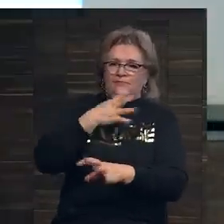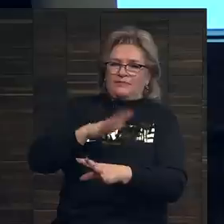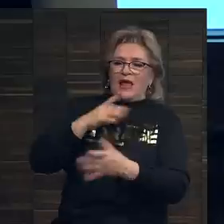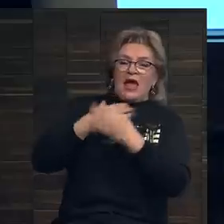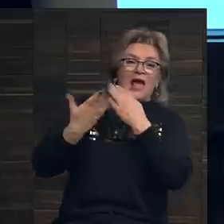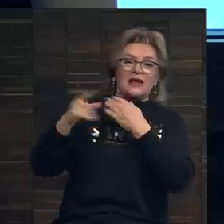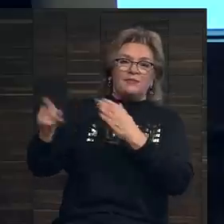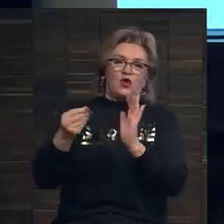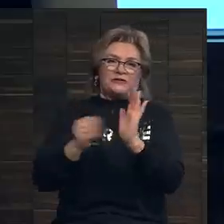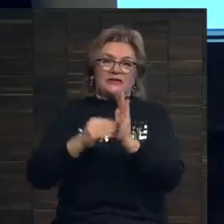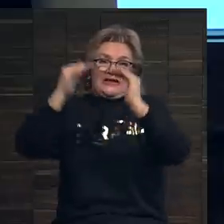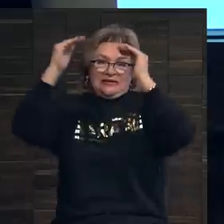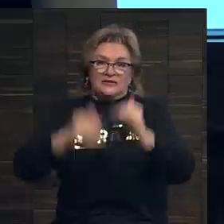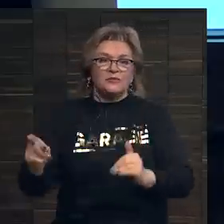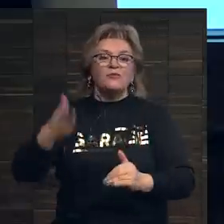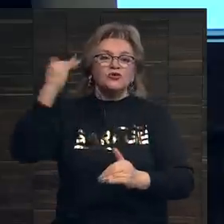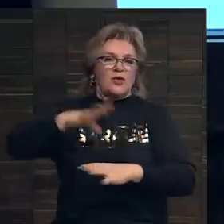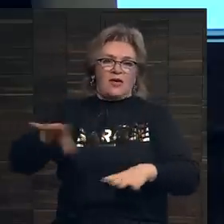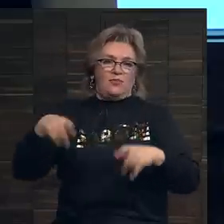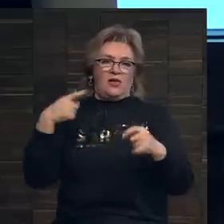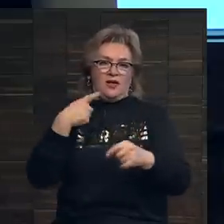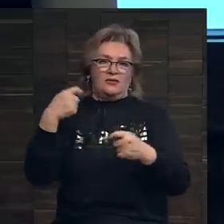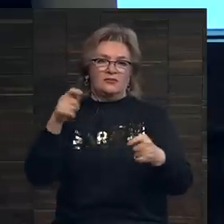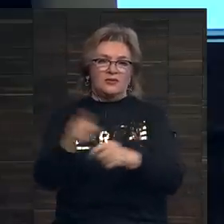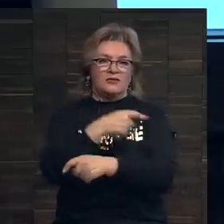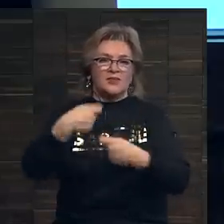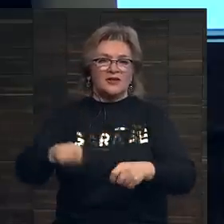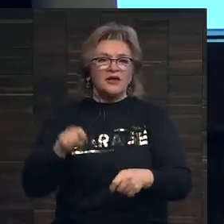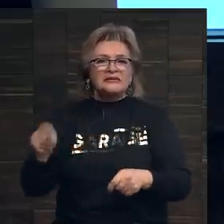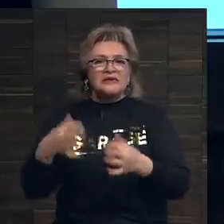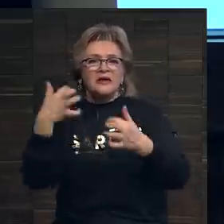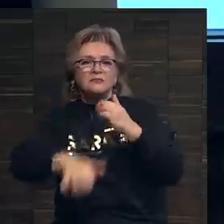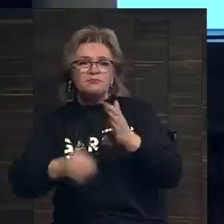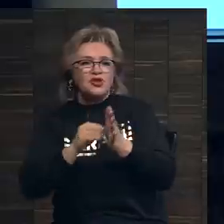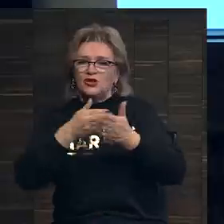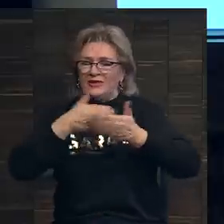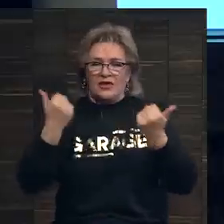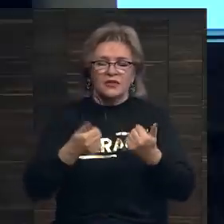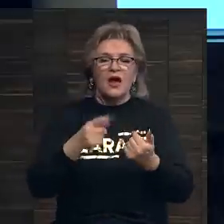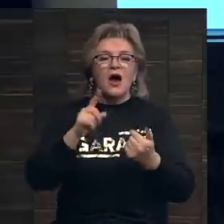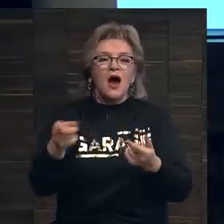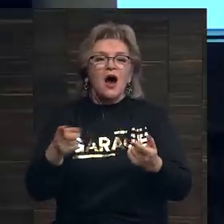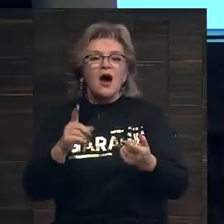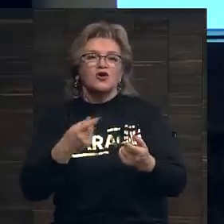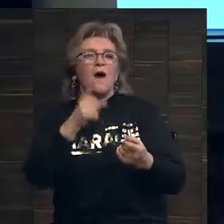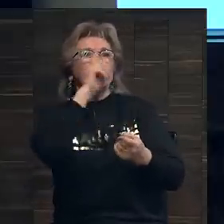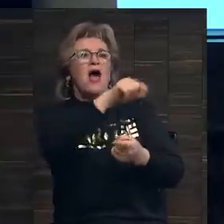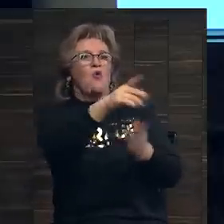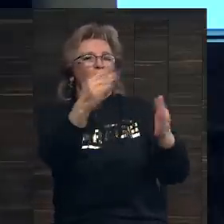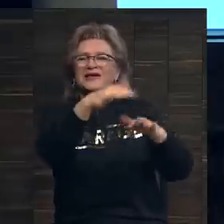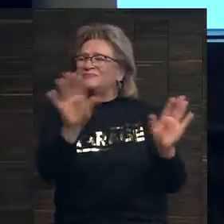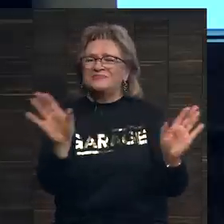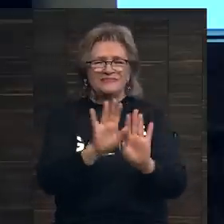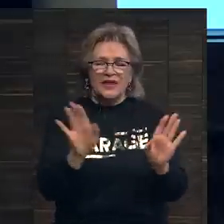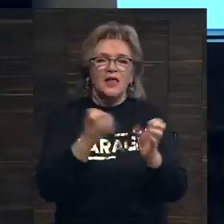Или ее ценность снизится из-за того, что она не была продана. Здесь нет никакой объективной причины. Это не то, что перед нами плохое произведение